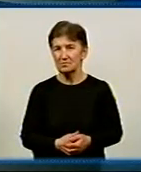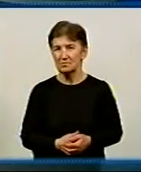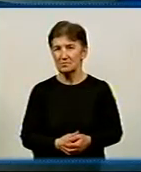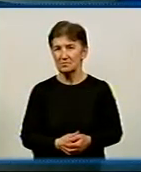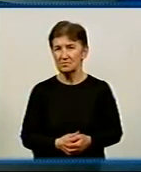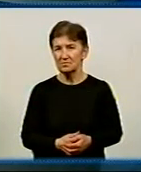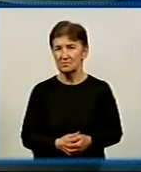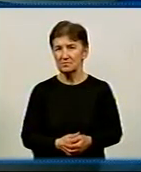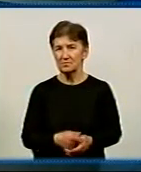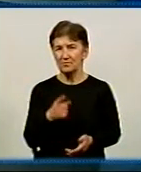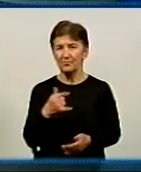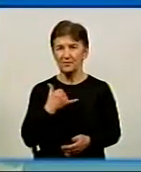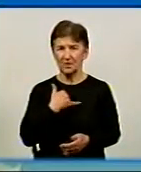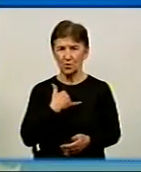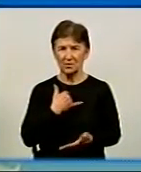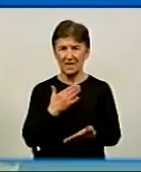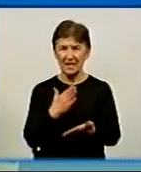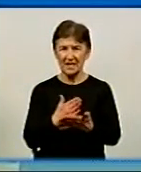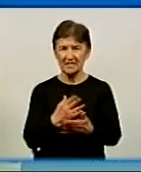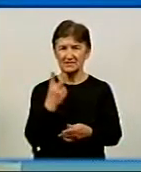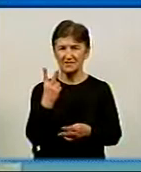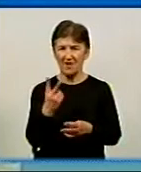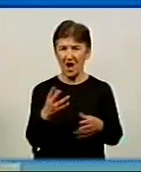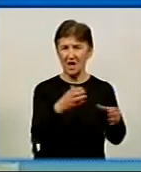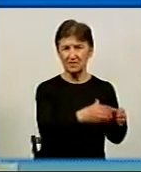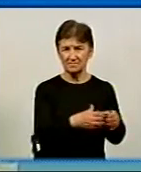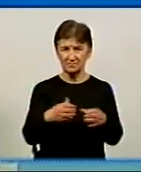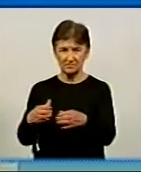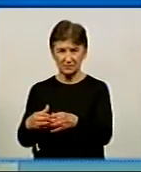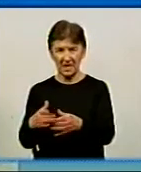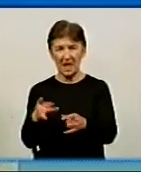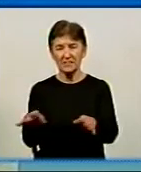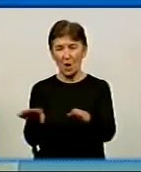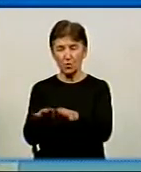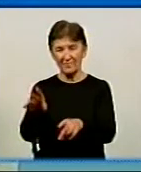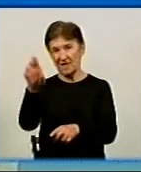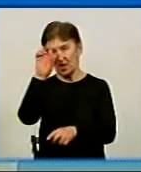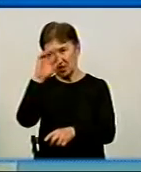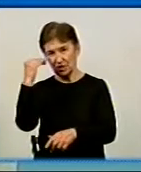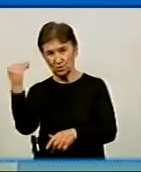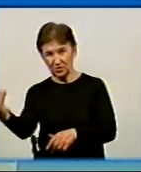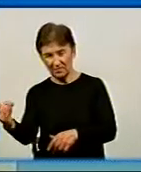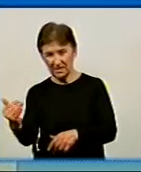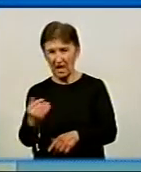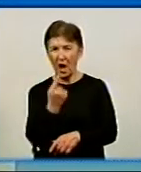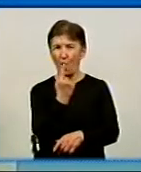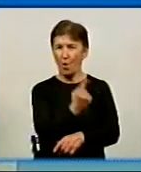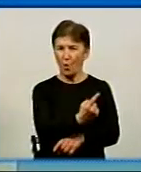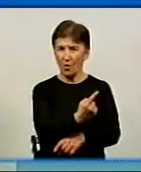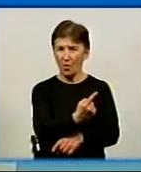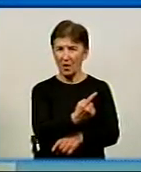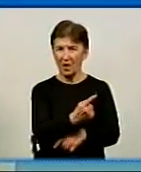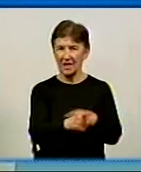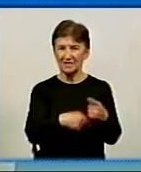Ну, у нас є дві концепції на Україні розвиття капеланства на рівні господарства. То є, однак, підставлення капелана через